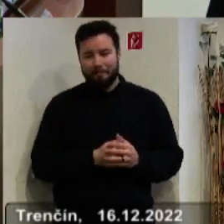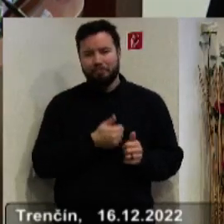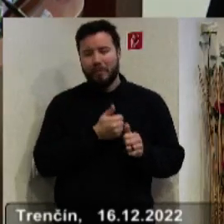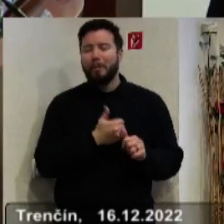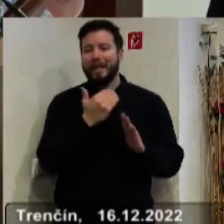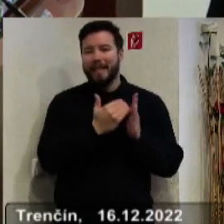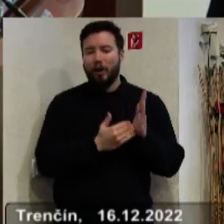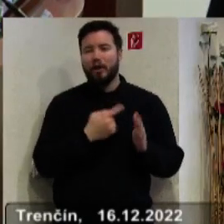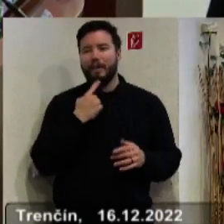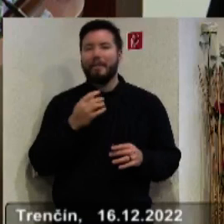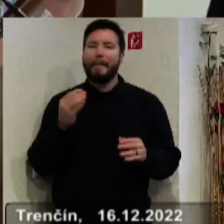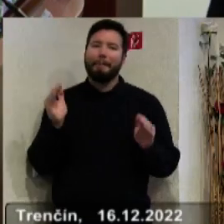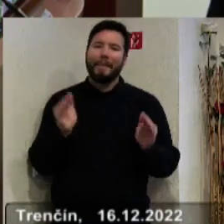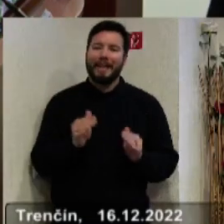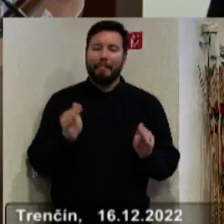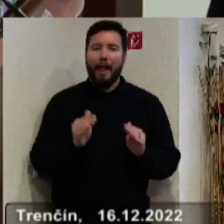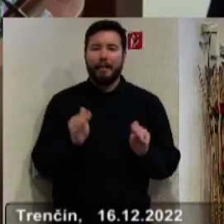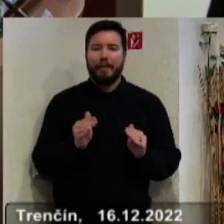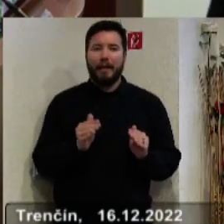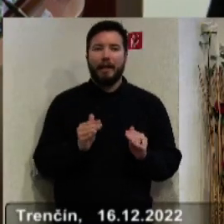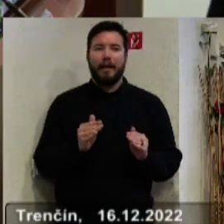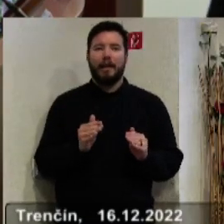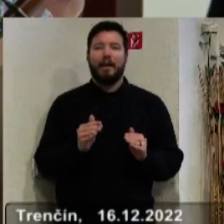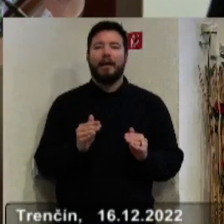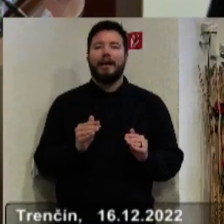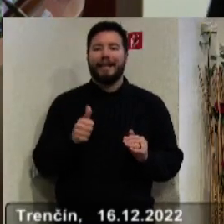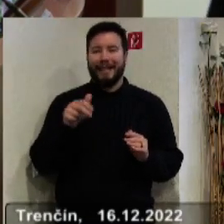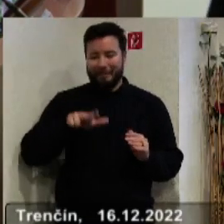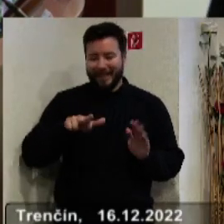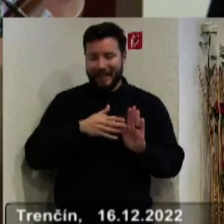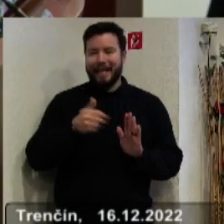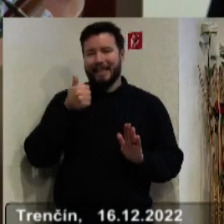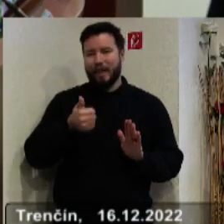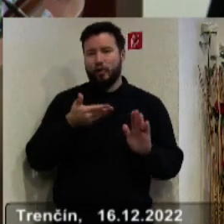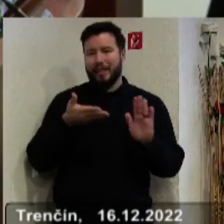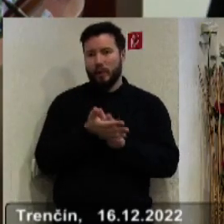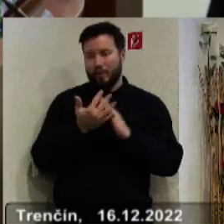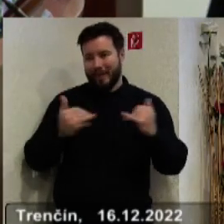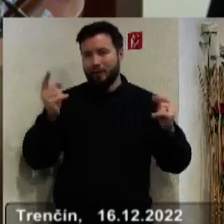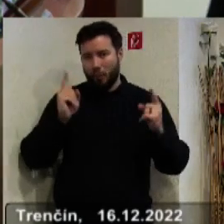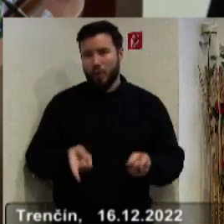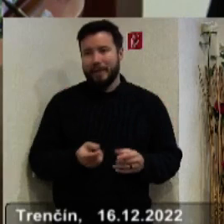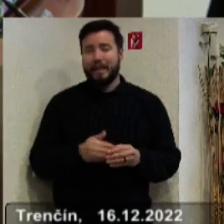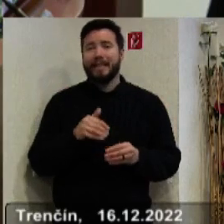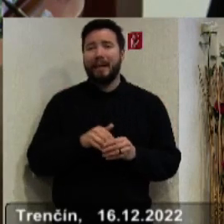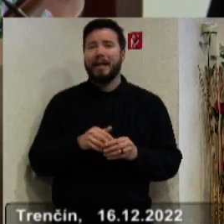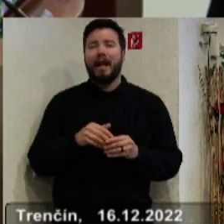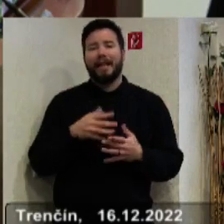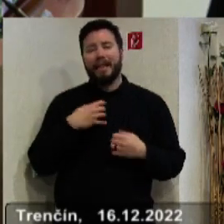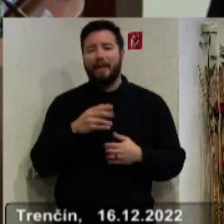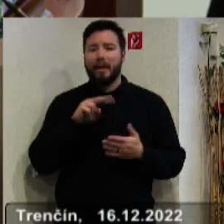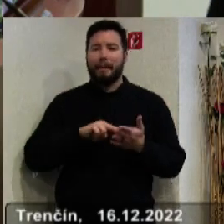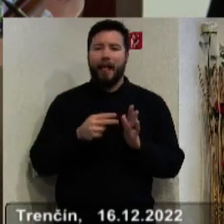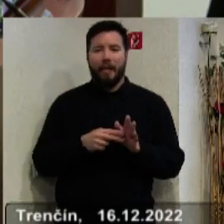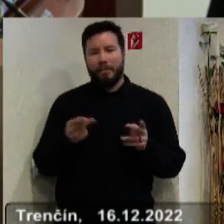musíme mať teda minimálne jedno zastupiteľstvo prebylo dva mesiacov, takže ten návrh plánu je podobný ako po minulé roky.